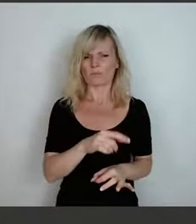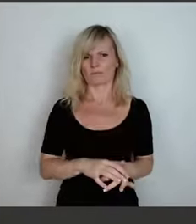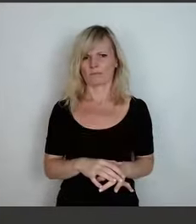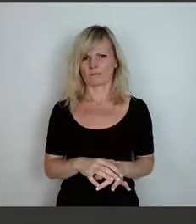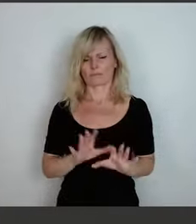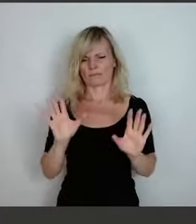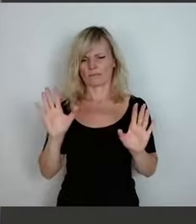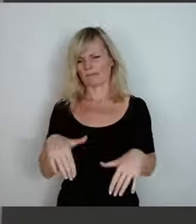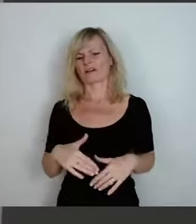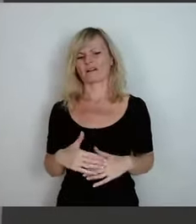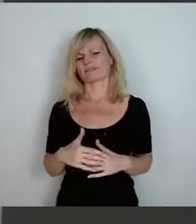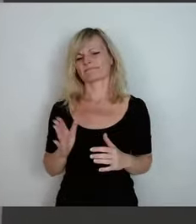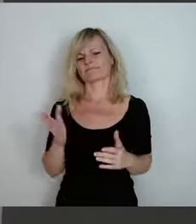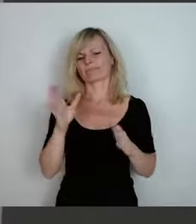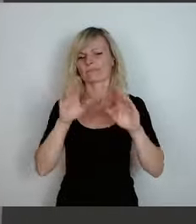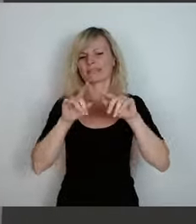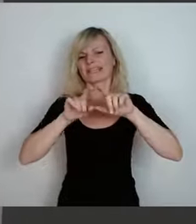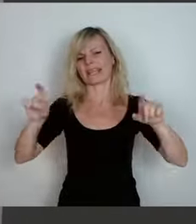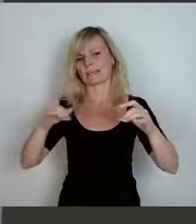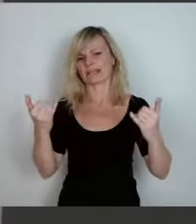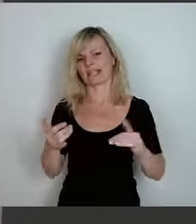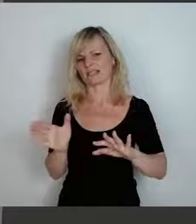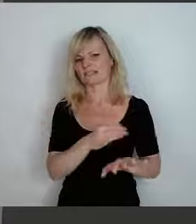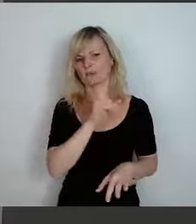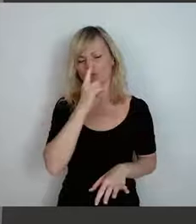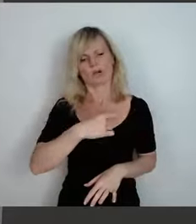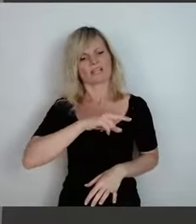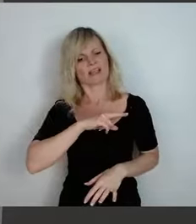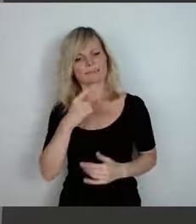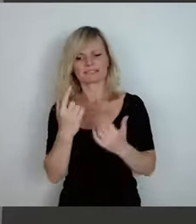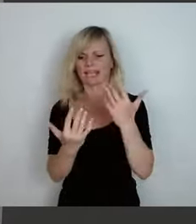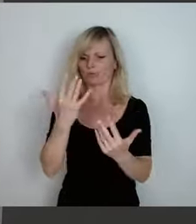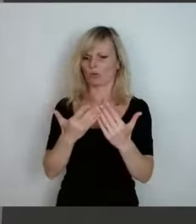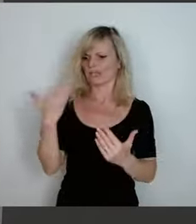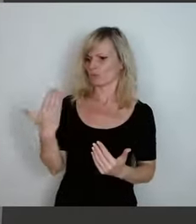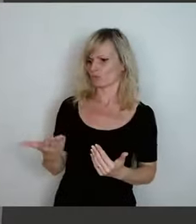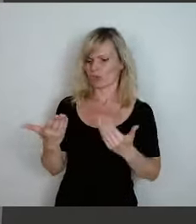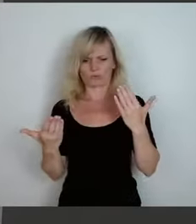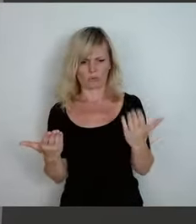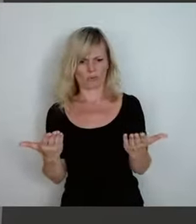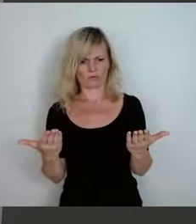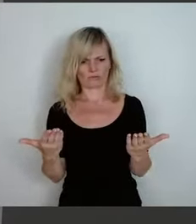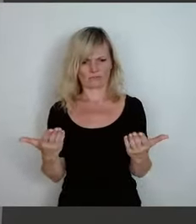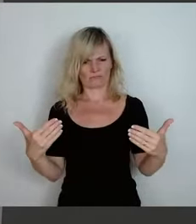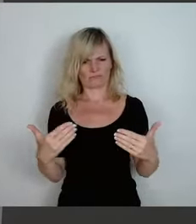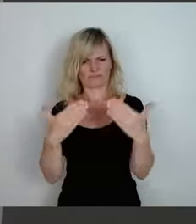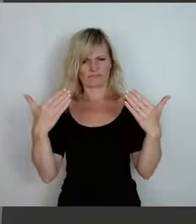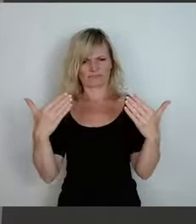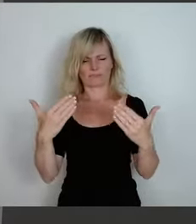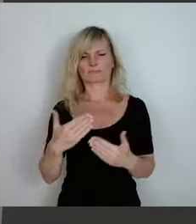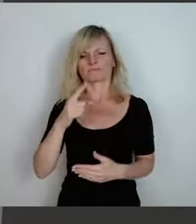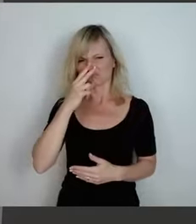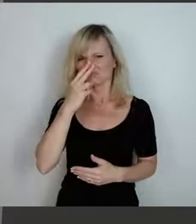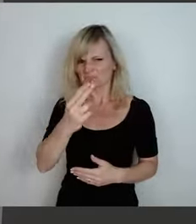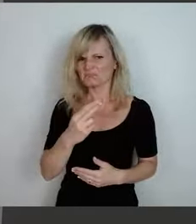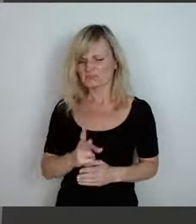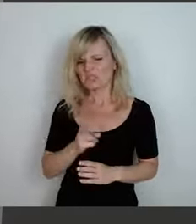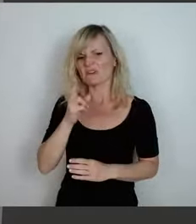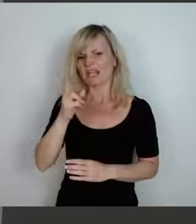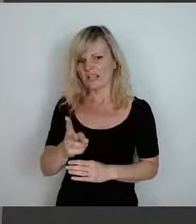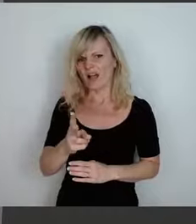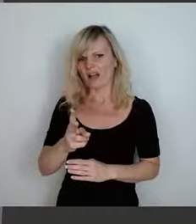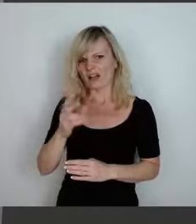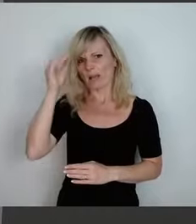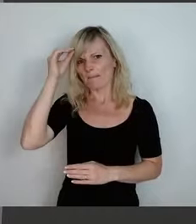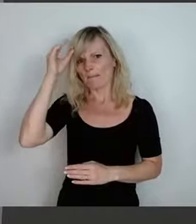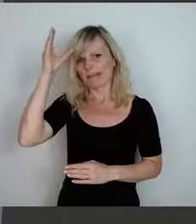Das Thema dort an der Stelle ist einfach eine reine Rechenhaut und wir werden sehen, wenn das Bildungsticket mal zwei Jahre in Betrieb ist,